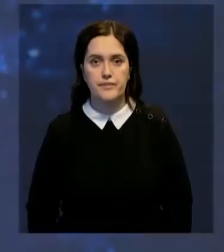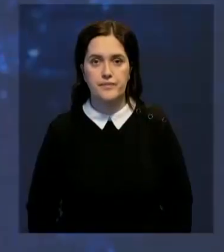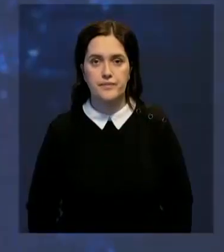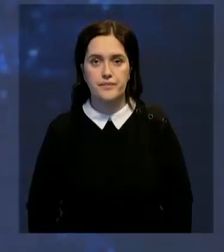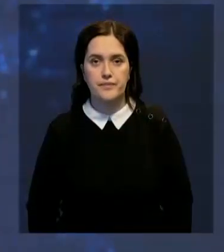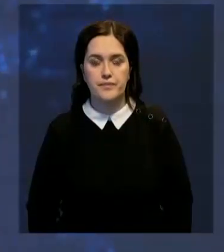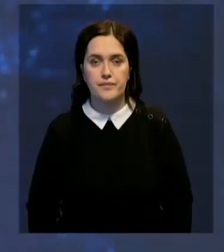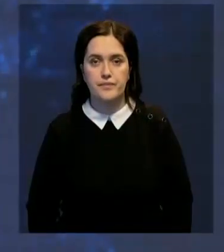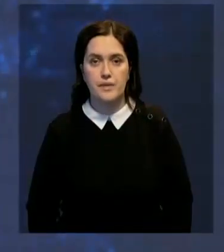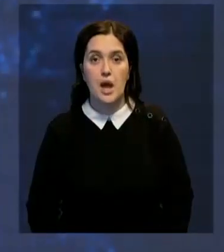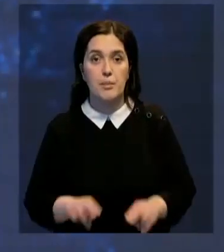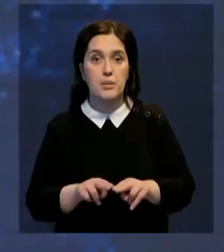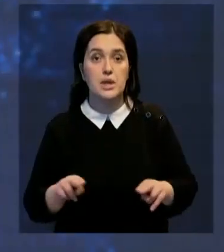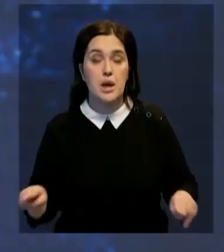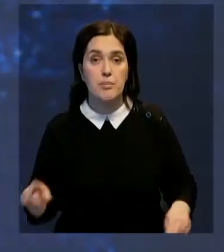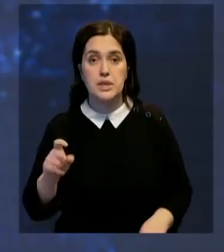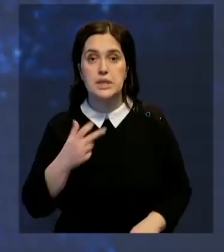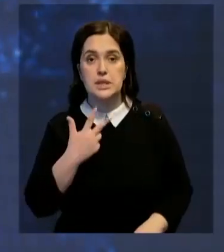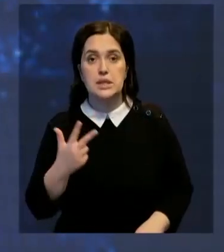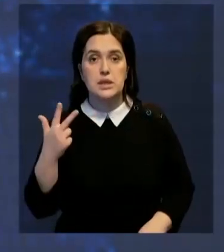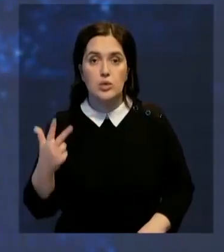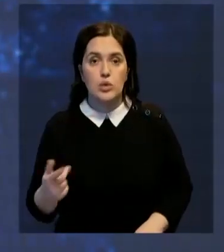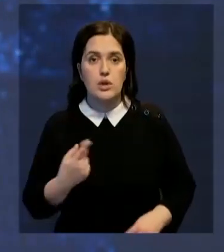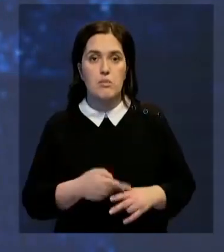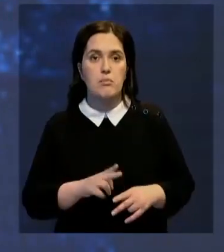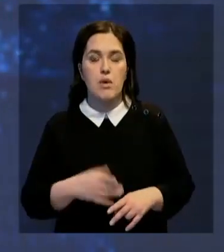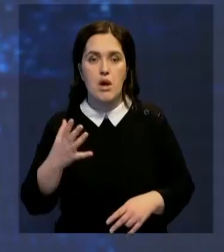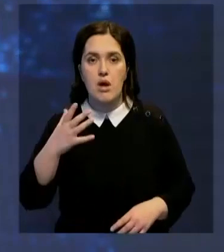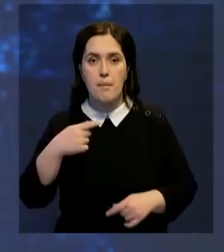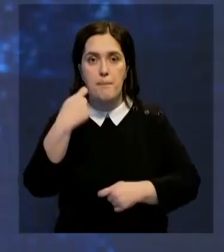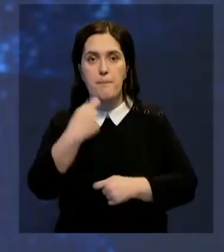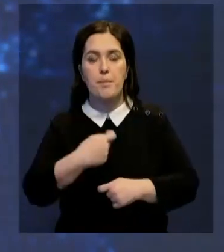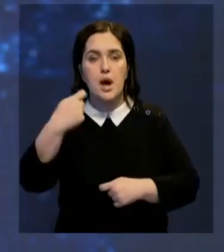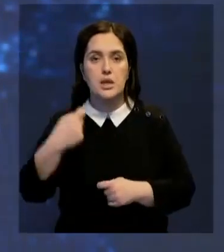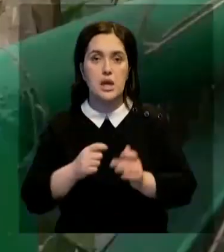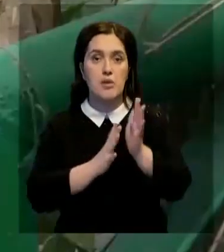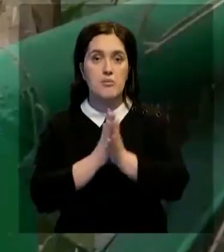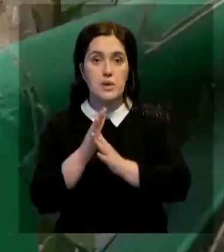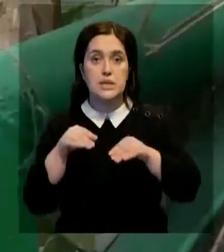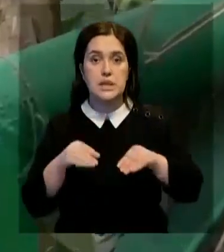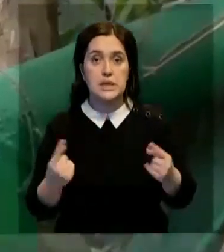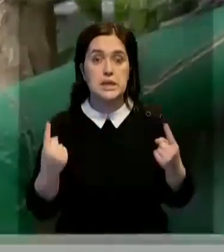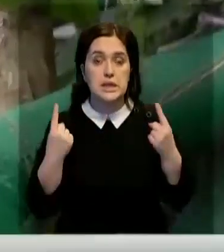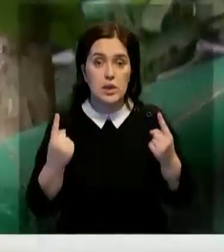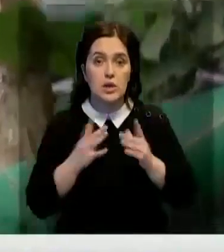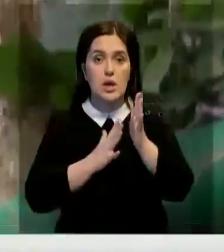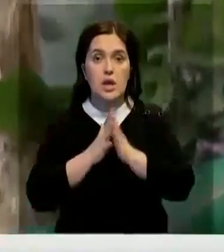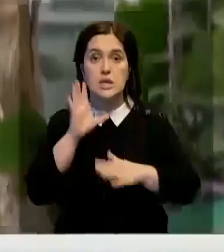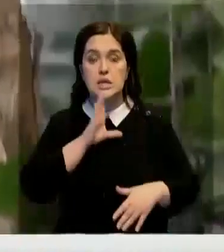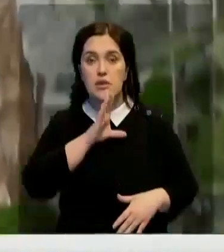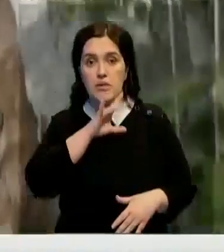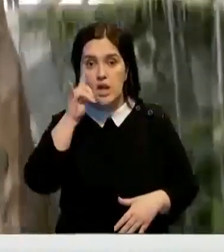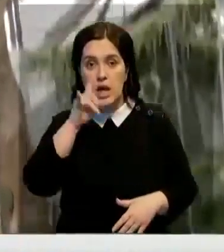В оранжереи Петропавловска впервые за 33 года заплодоносил банан. Саженец на север Казахстана